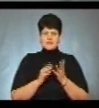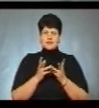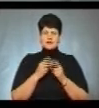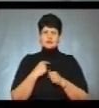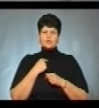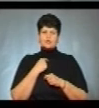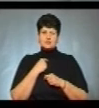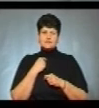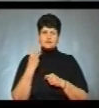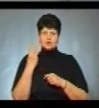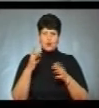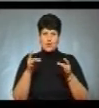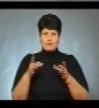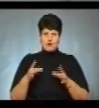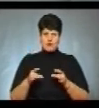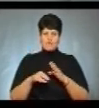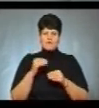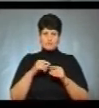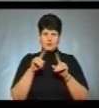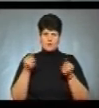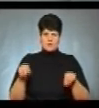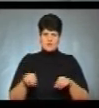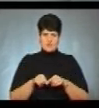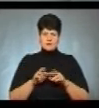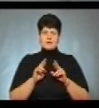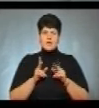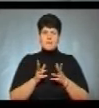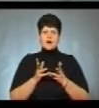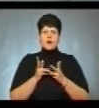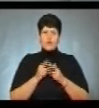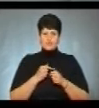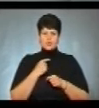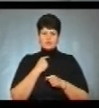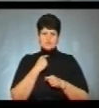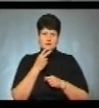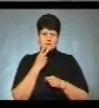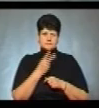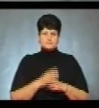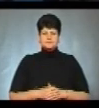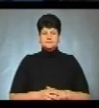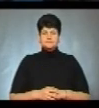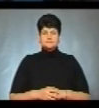голосів на трьох упаковках з виборчими бюлетенями. Як перераховували голоси, бачила Богдана Сарабун.